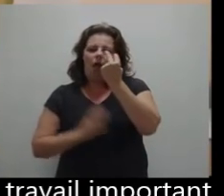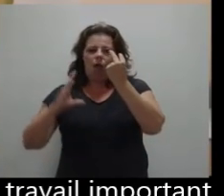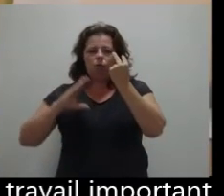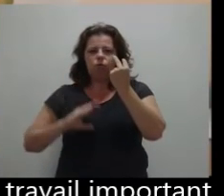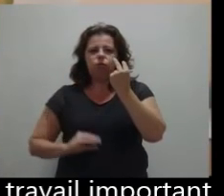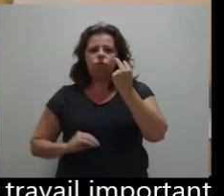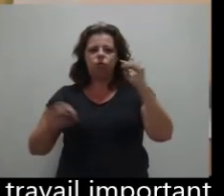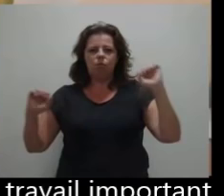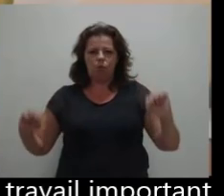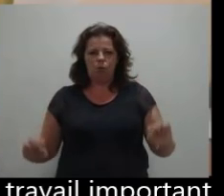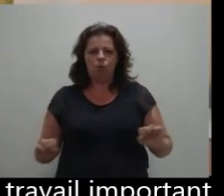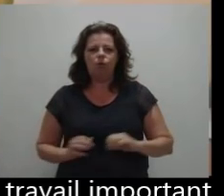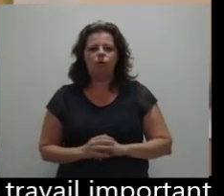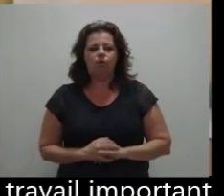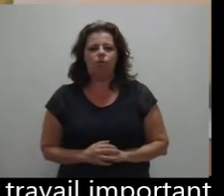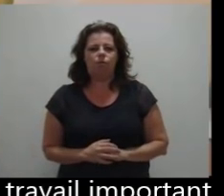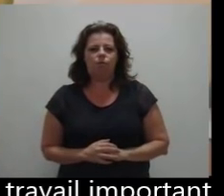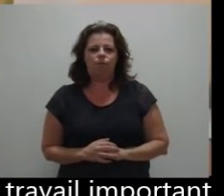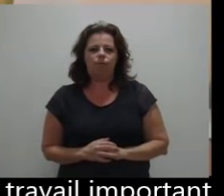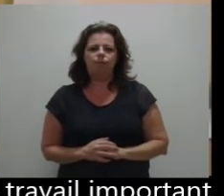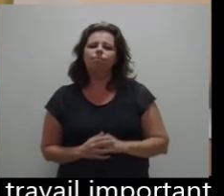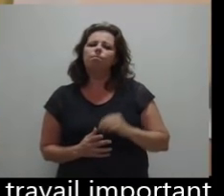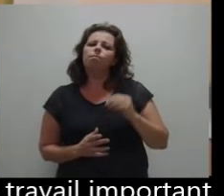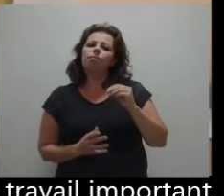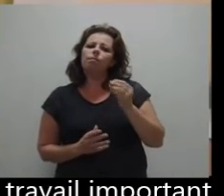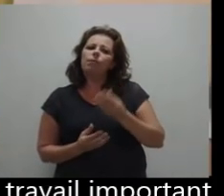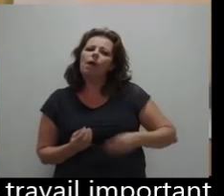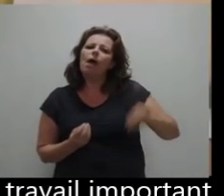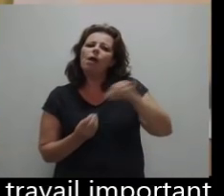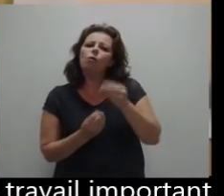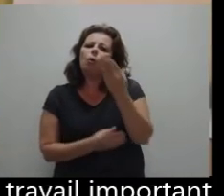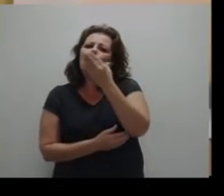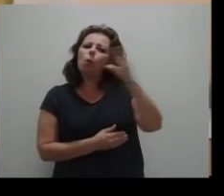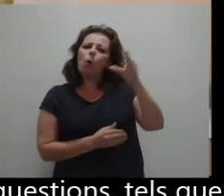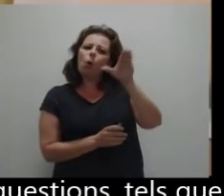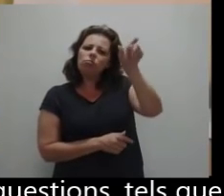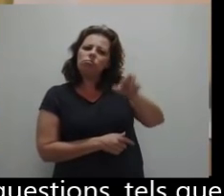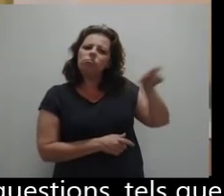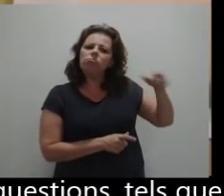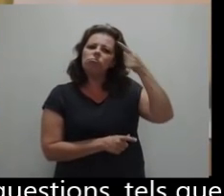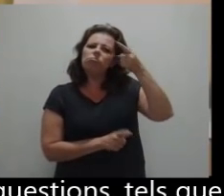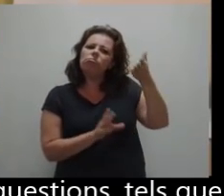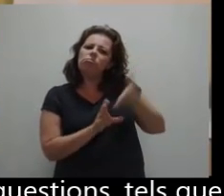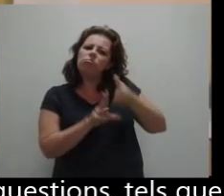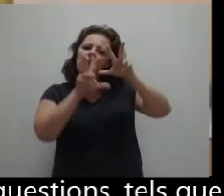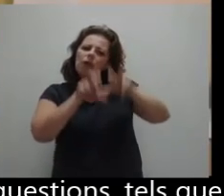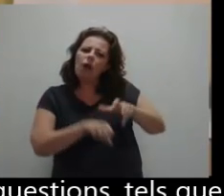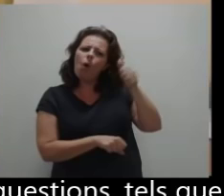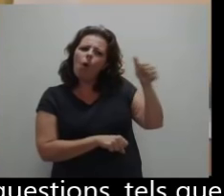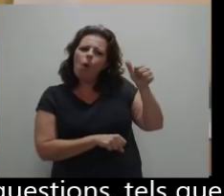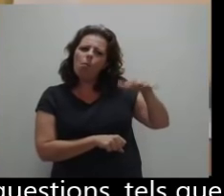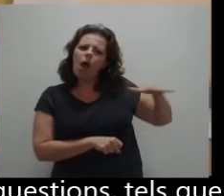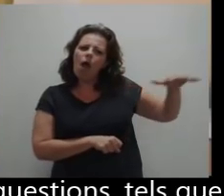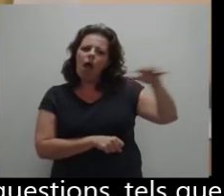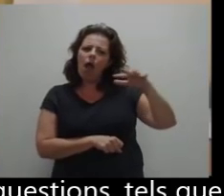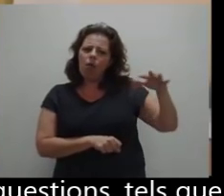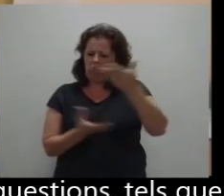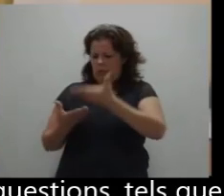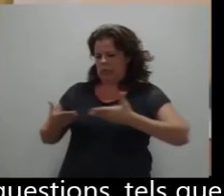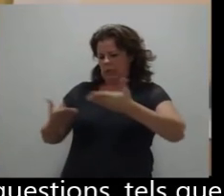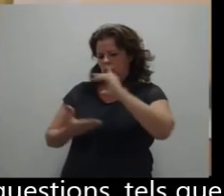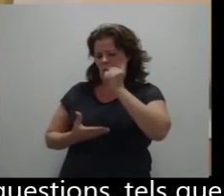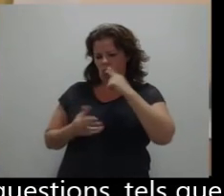également tenu à évoquer le travail important d'autres psychanalystes qui se sont aussi penchés sur ces questions,